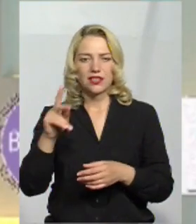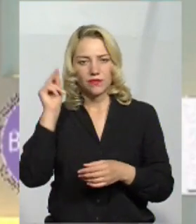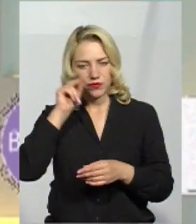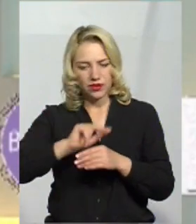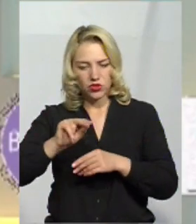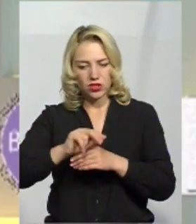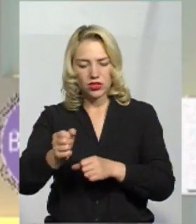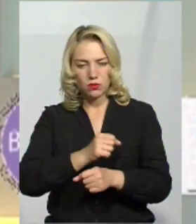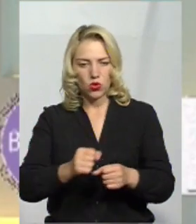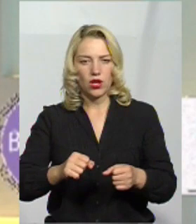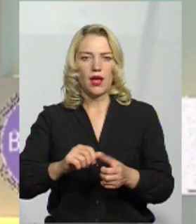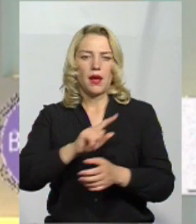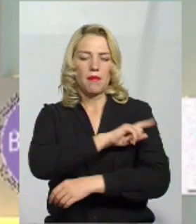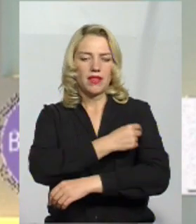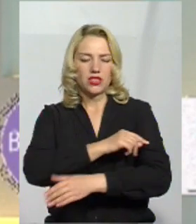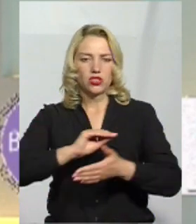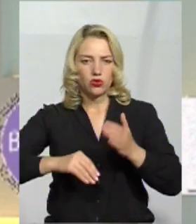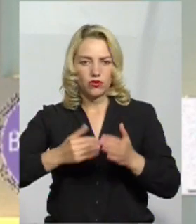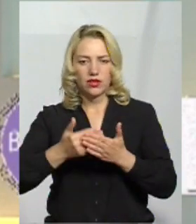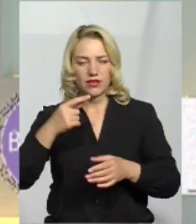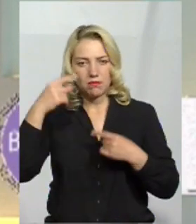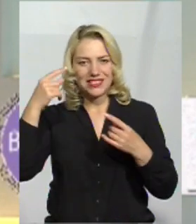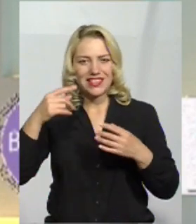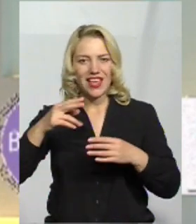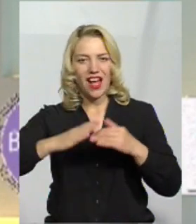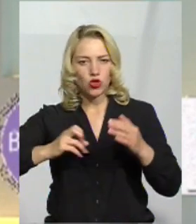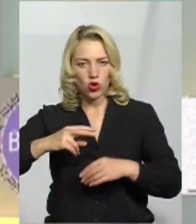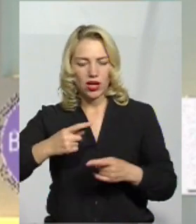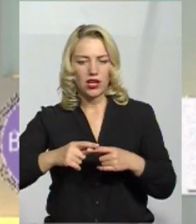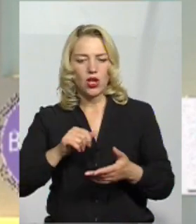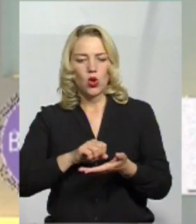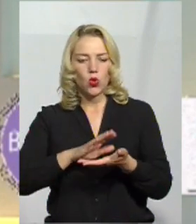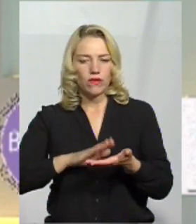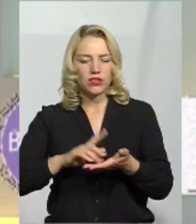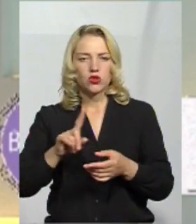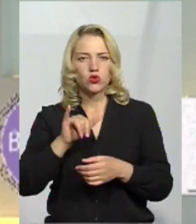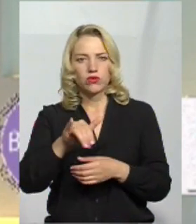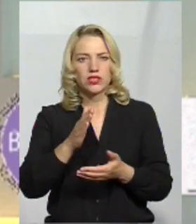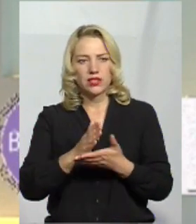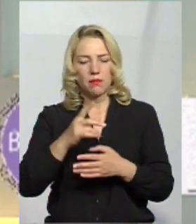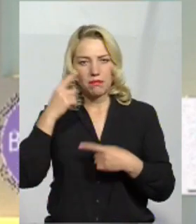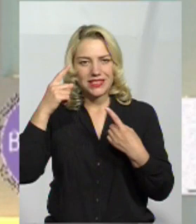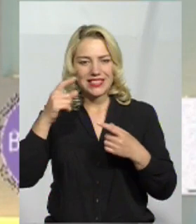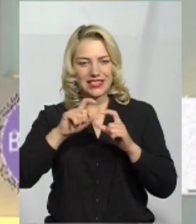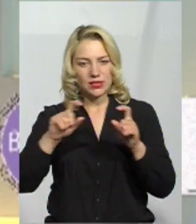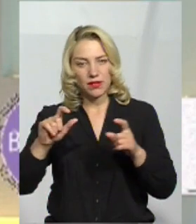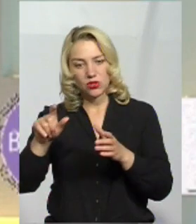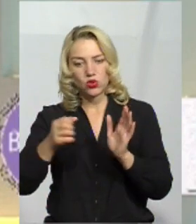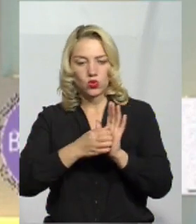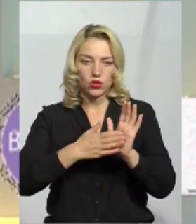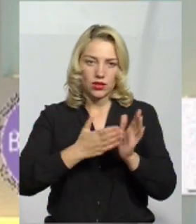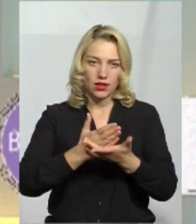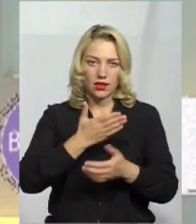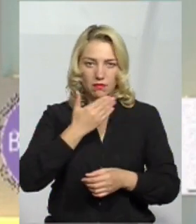психіатра, довідка, чи ви не стоїте на обліку в психологічному диспансері,